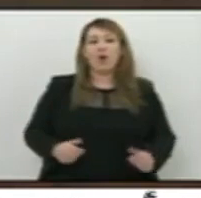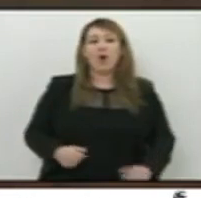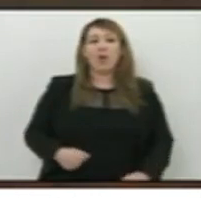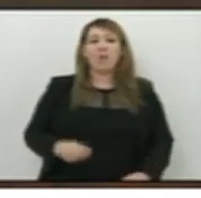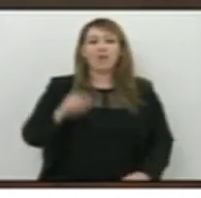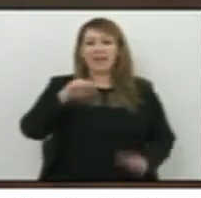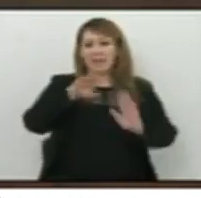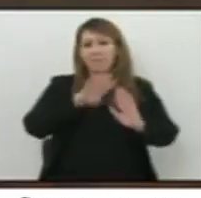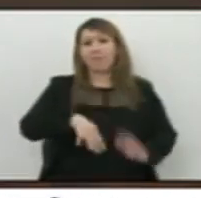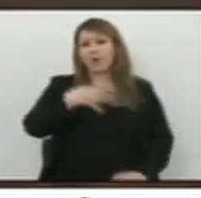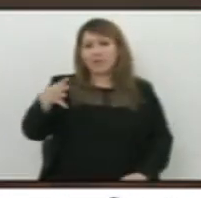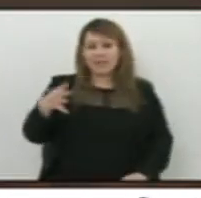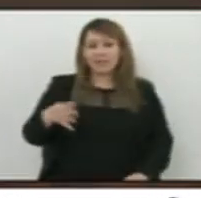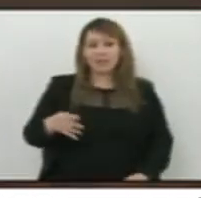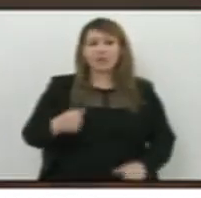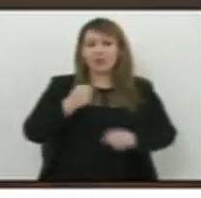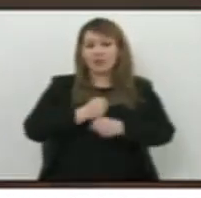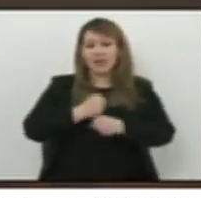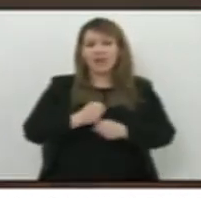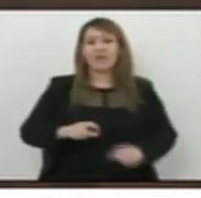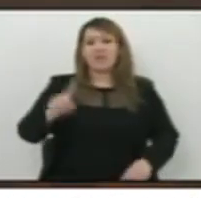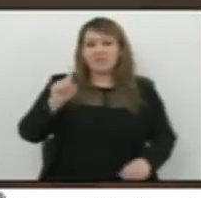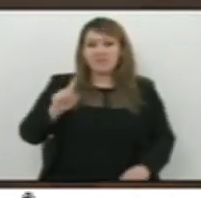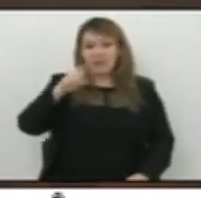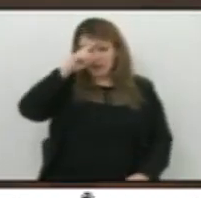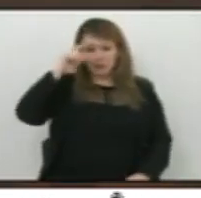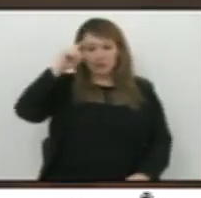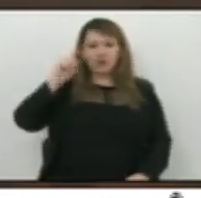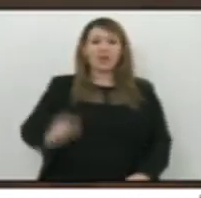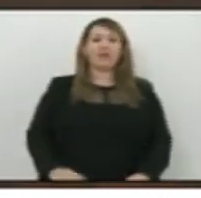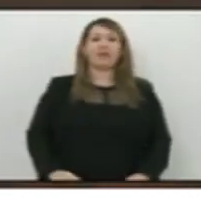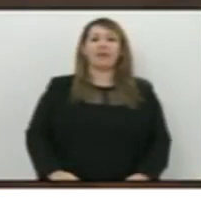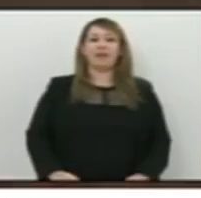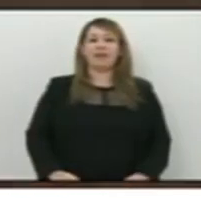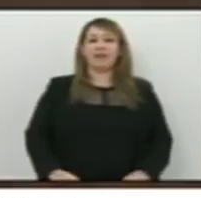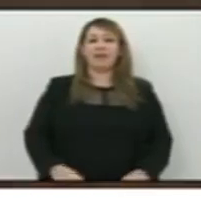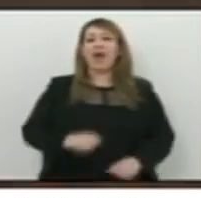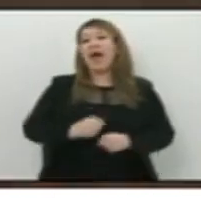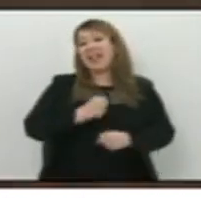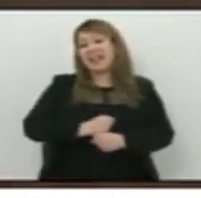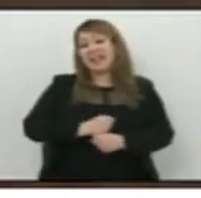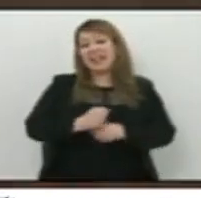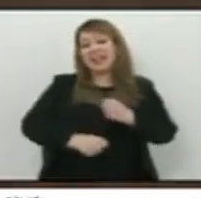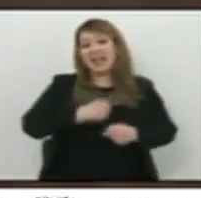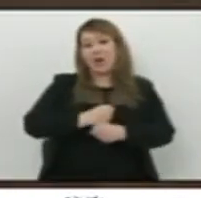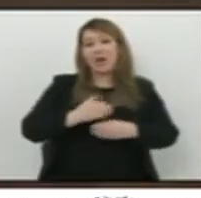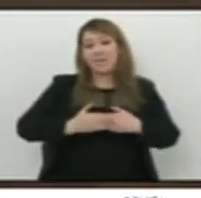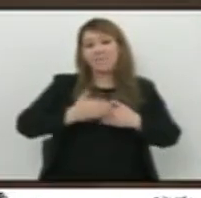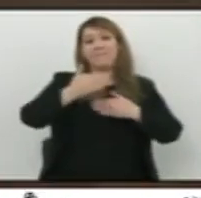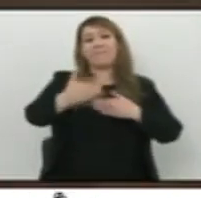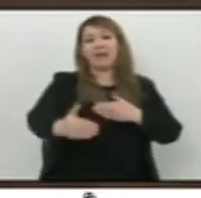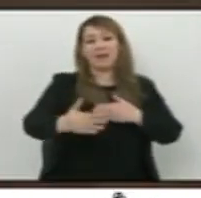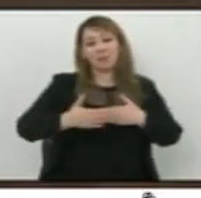العمليات هذه ولكن يكون إن شاء الله في السنوات يعني قريبة